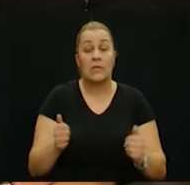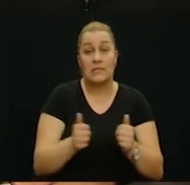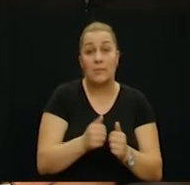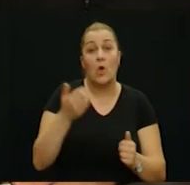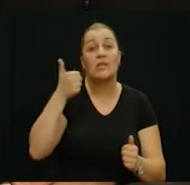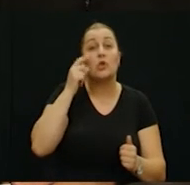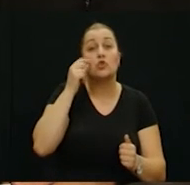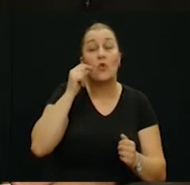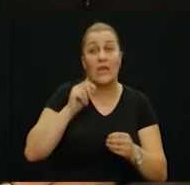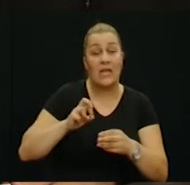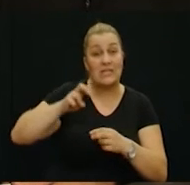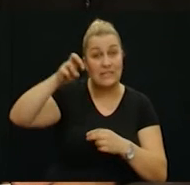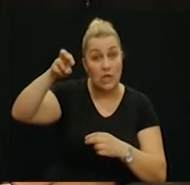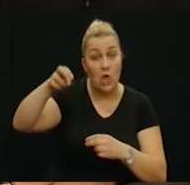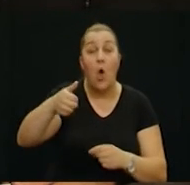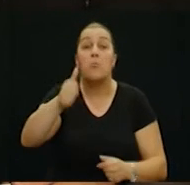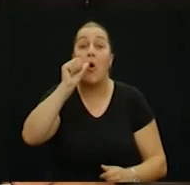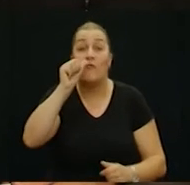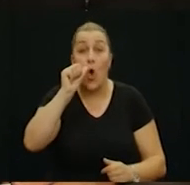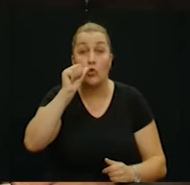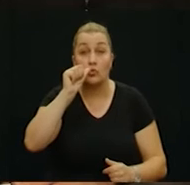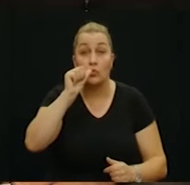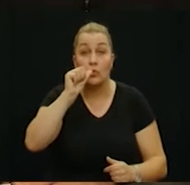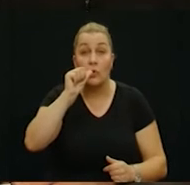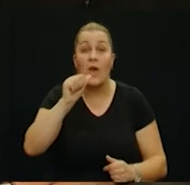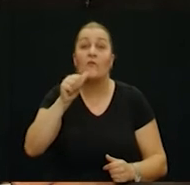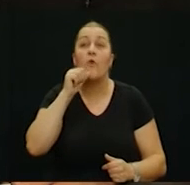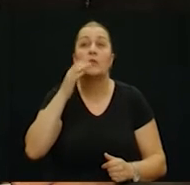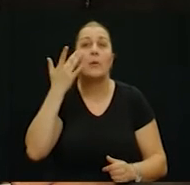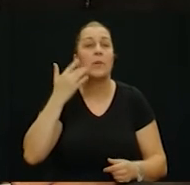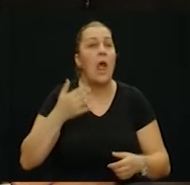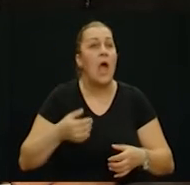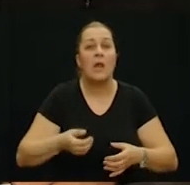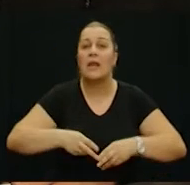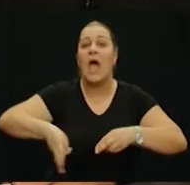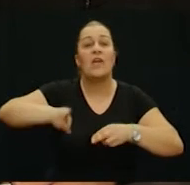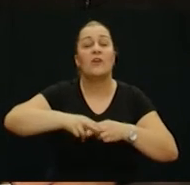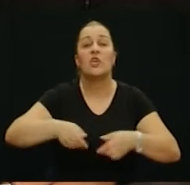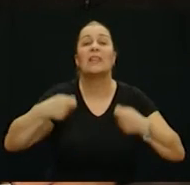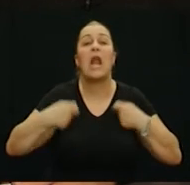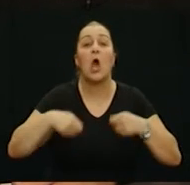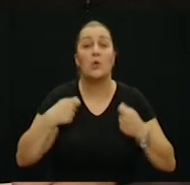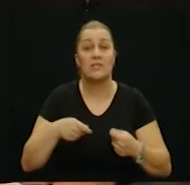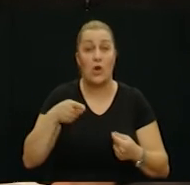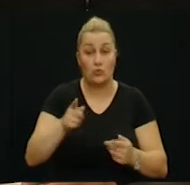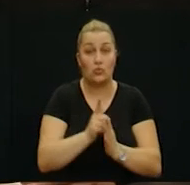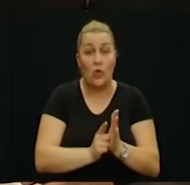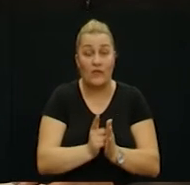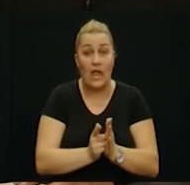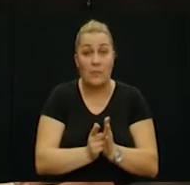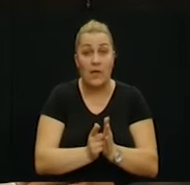Jedan človjek je izašao po vodu. Voda je bila najveća dragocijenost u svim